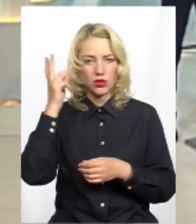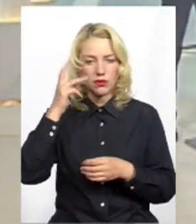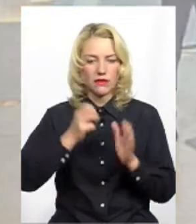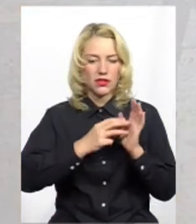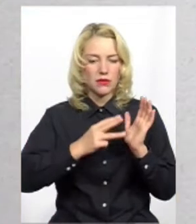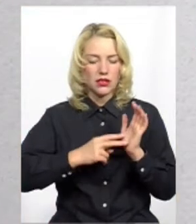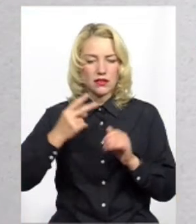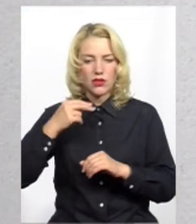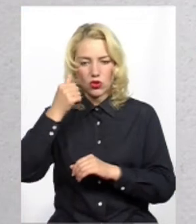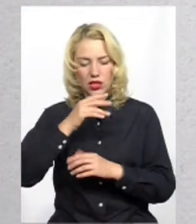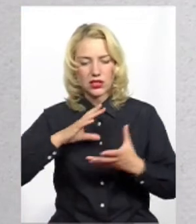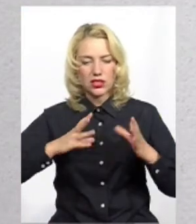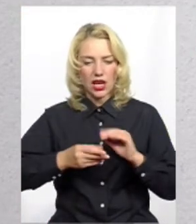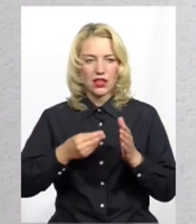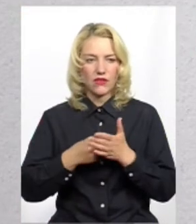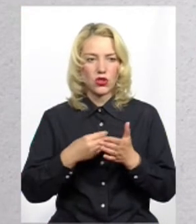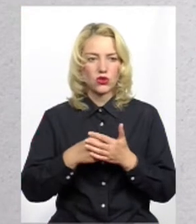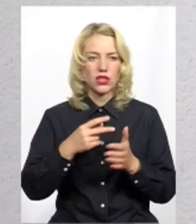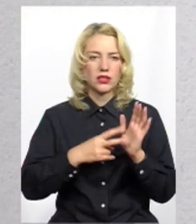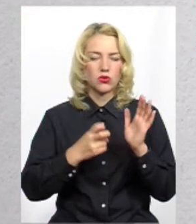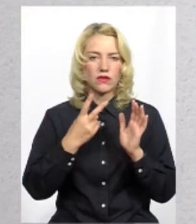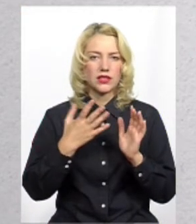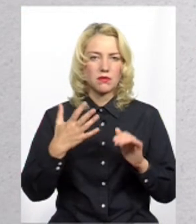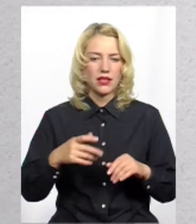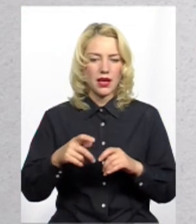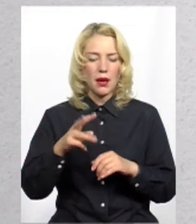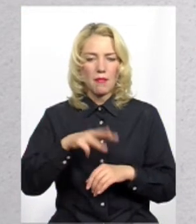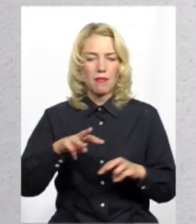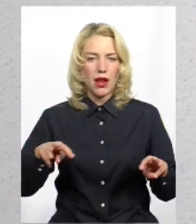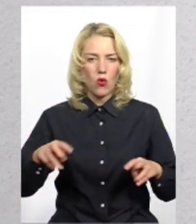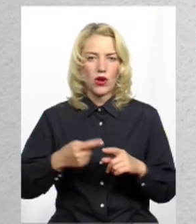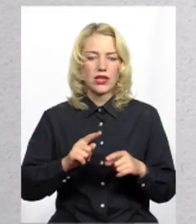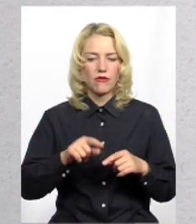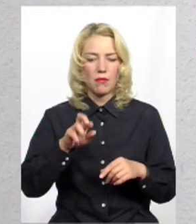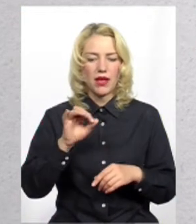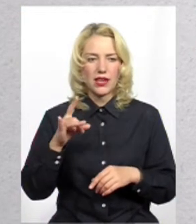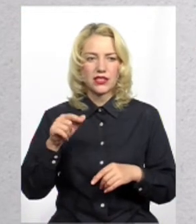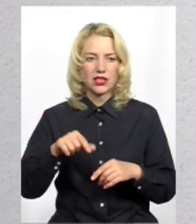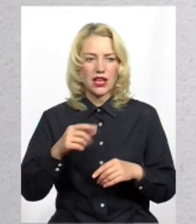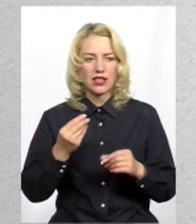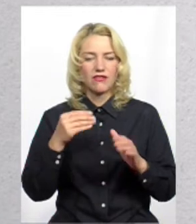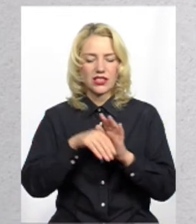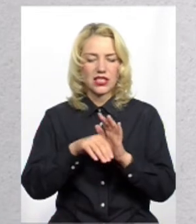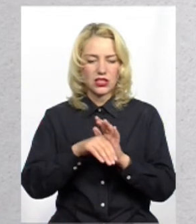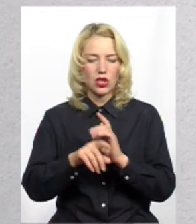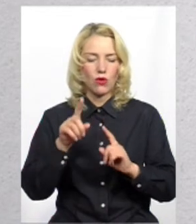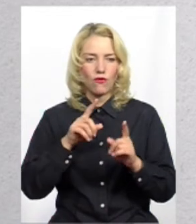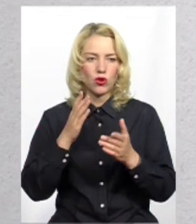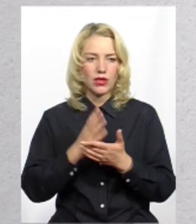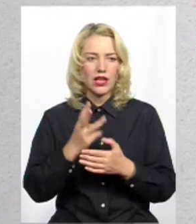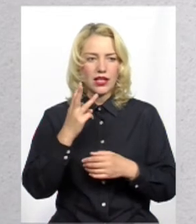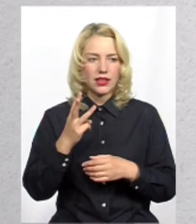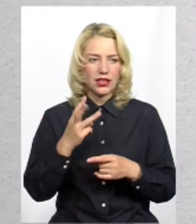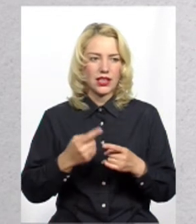роки із загальним фінансуванням 725 мільйонів. У березні цього року на інвестиційному форумі підписано три меморандуми стосовно